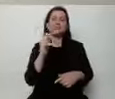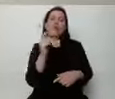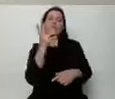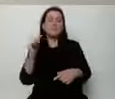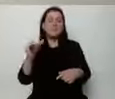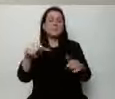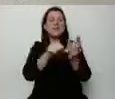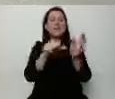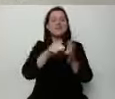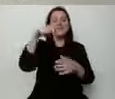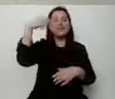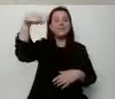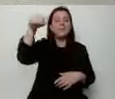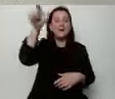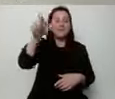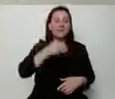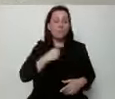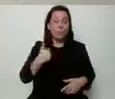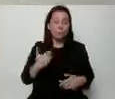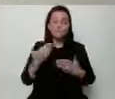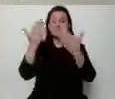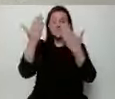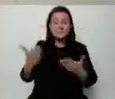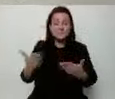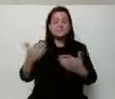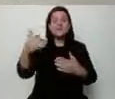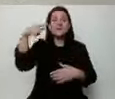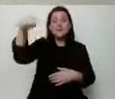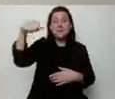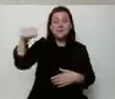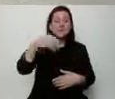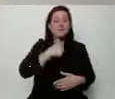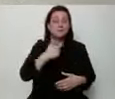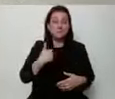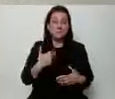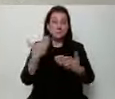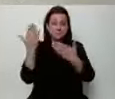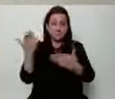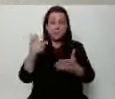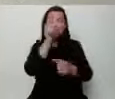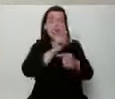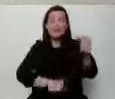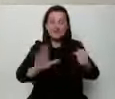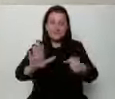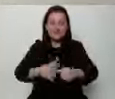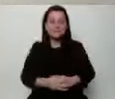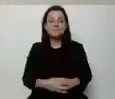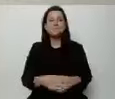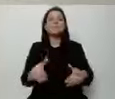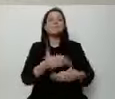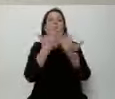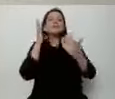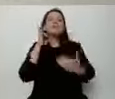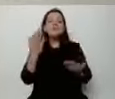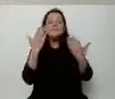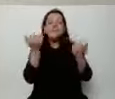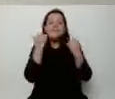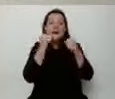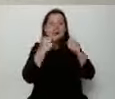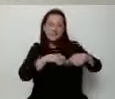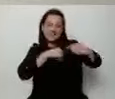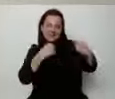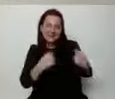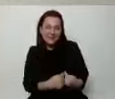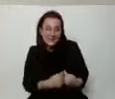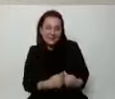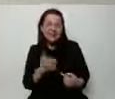Polskiej. Panie Prezydencie, zwracam się do Prezydenta Płocka, bardzo proszę. Dzień dobry, witam Was wszystkich bardzo, bardzo serdecznie, pomimo tego, że